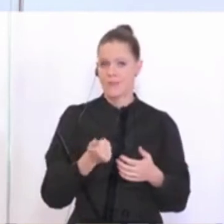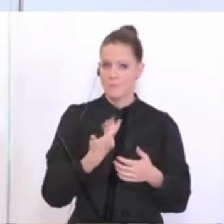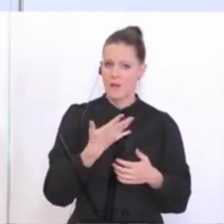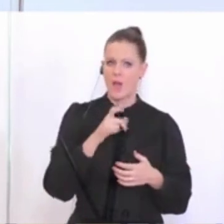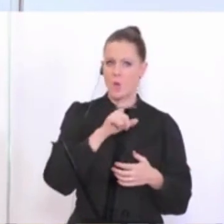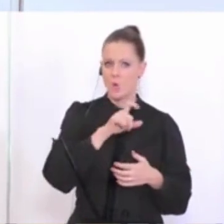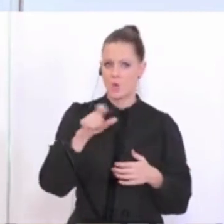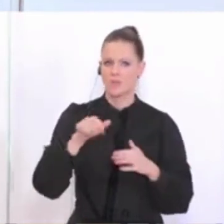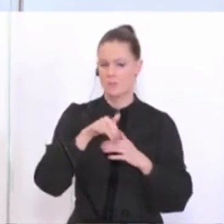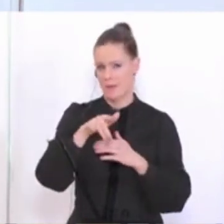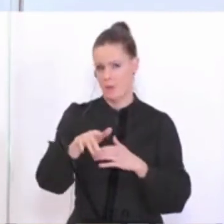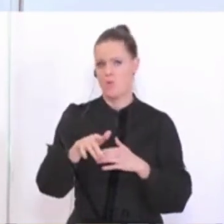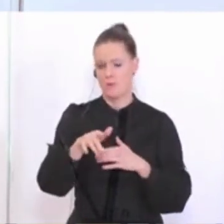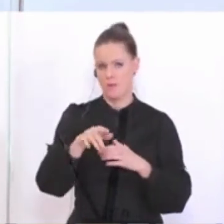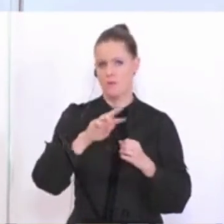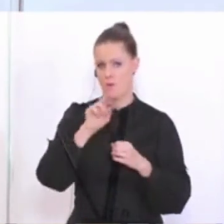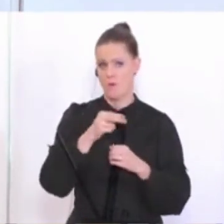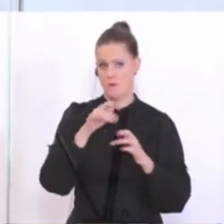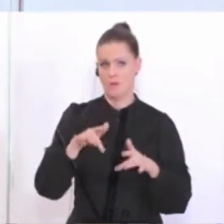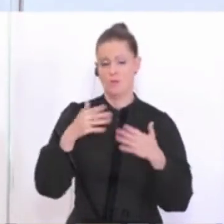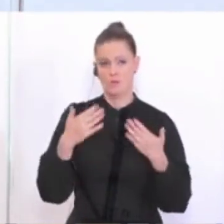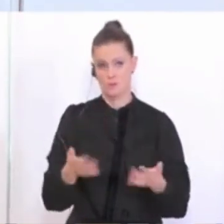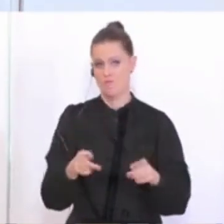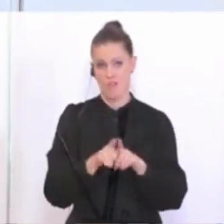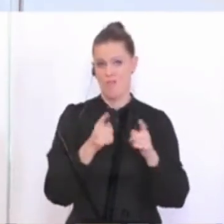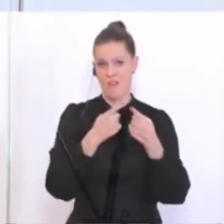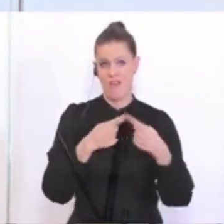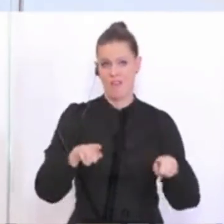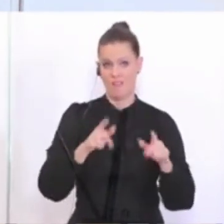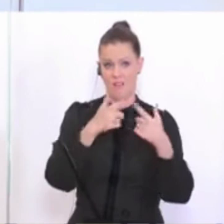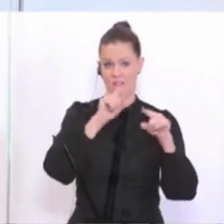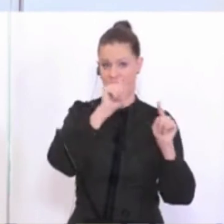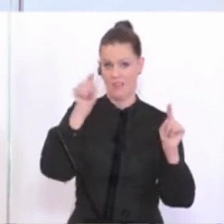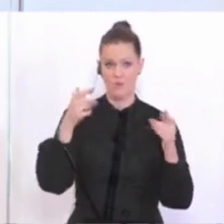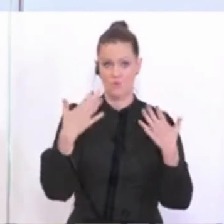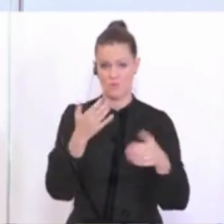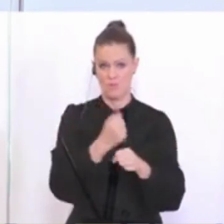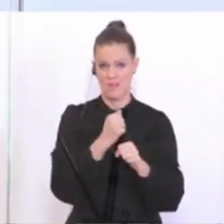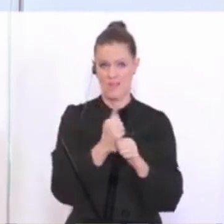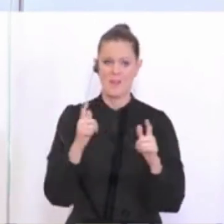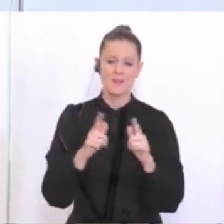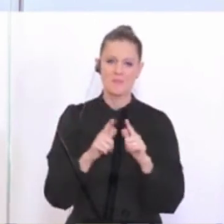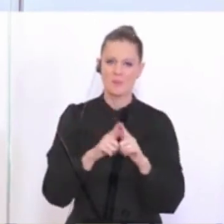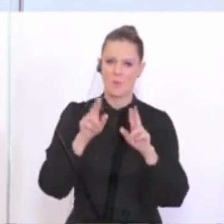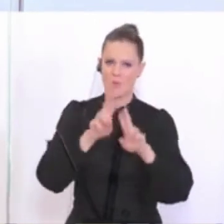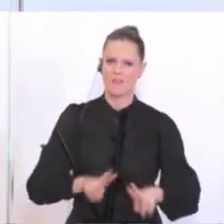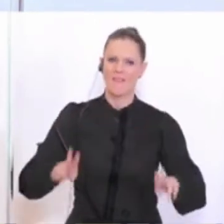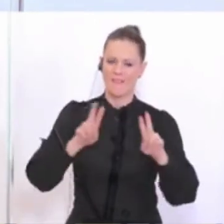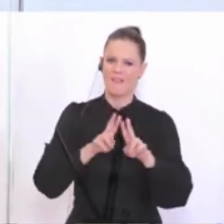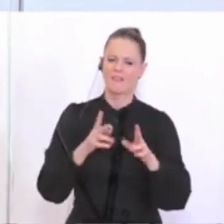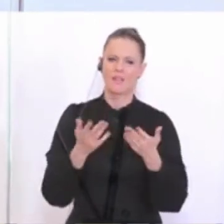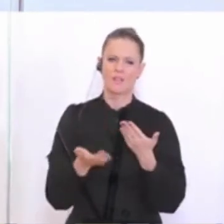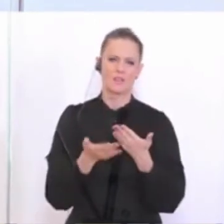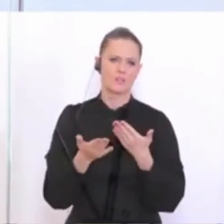gehen wird. Das ist so, das machen aber auch andere Länder so und die Methodik kann auch ähnlich sein, dass man